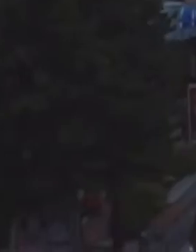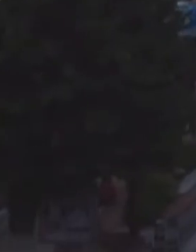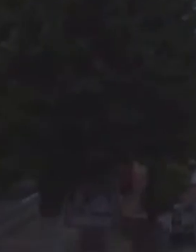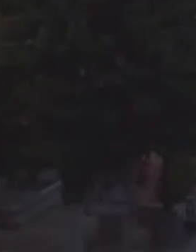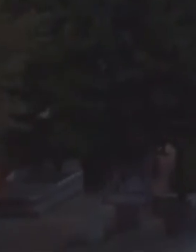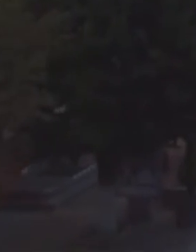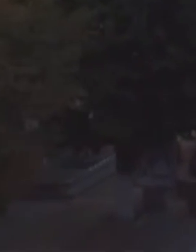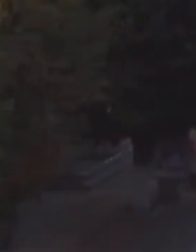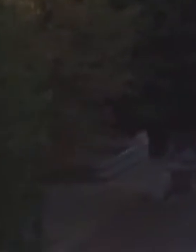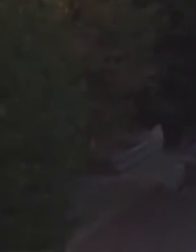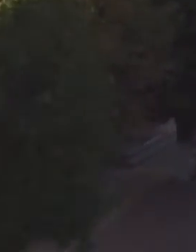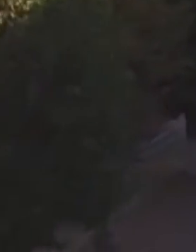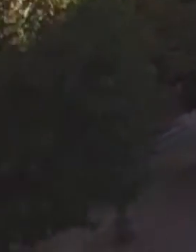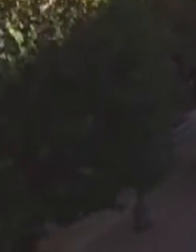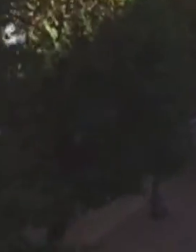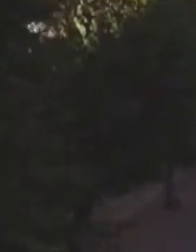Дякую.